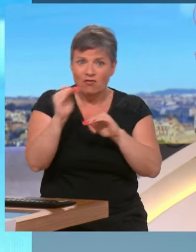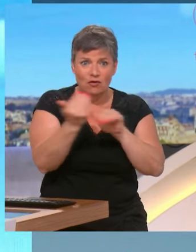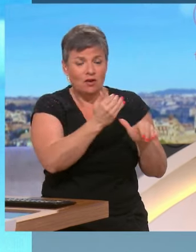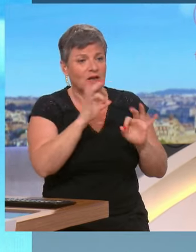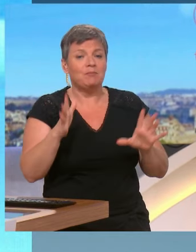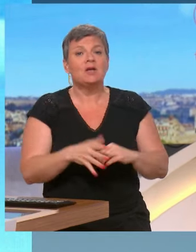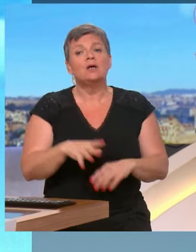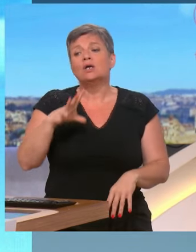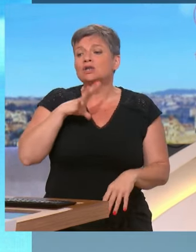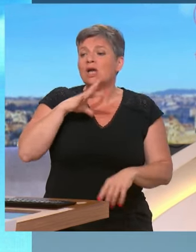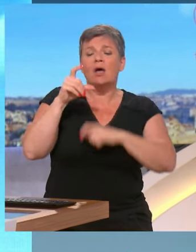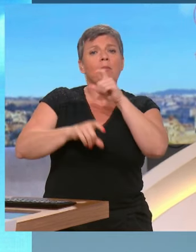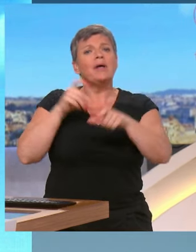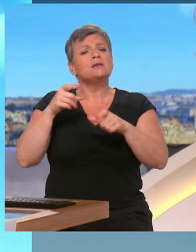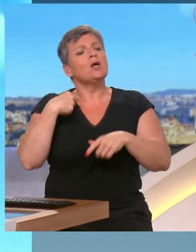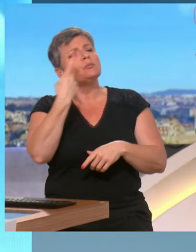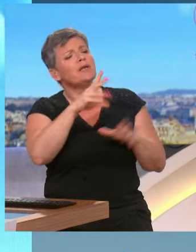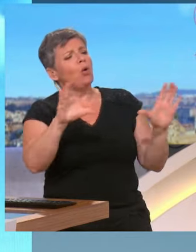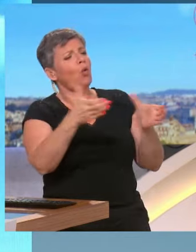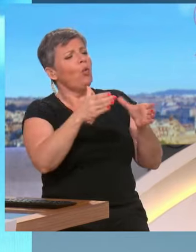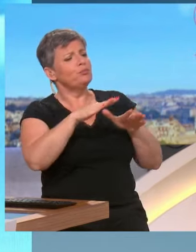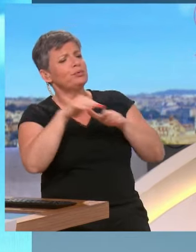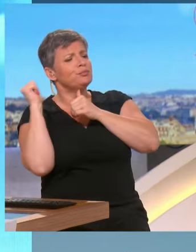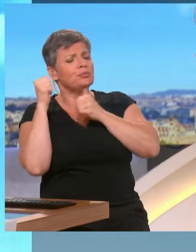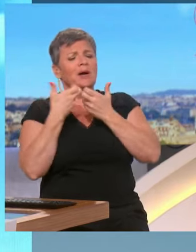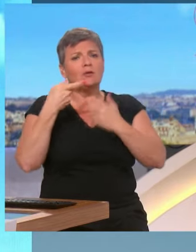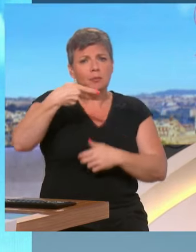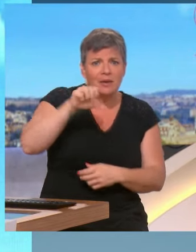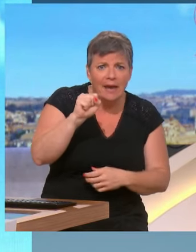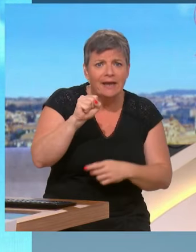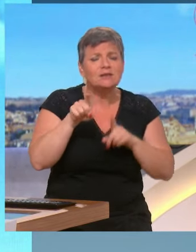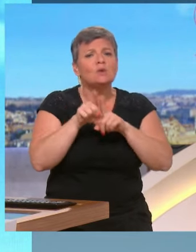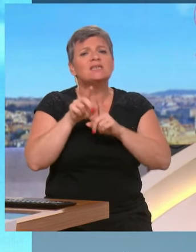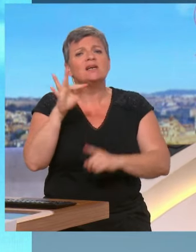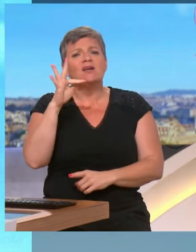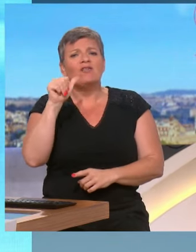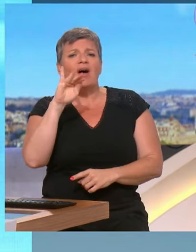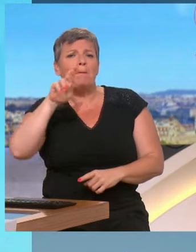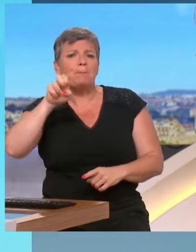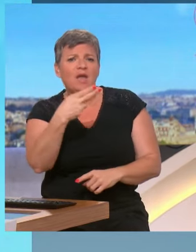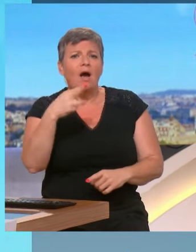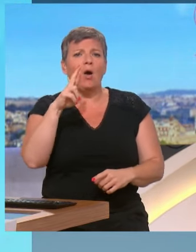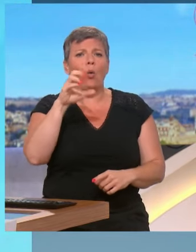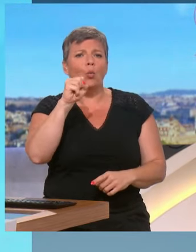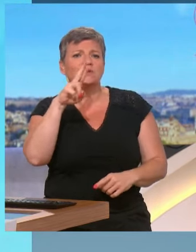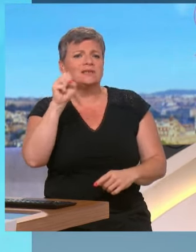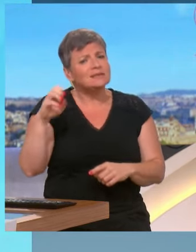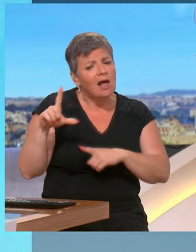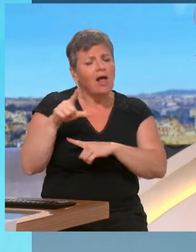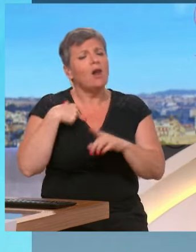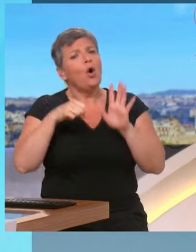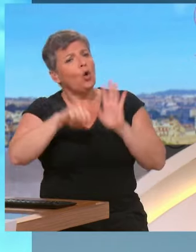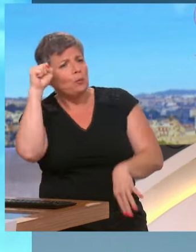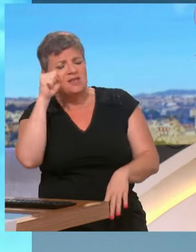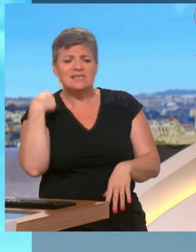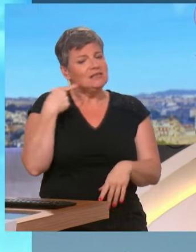veulent pas entendre des slogans comme tout le monde déteste la police. Il n'y pas le Parti Socialiste et il n'y aura pas Fabien Roussel et le Parti Communiste. Il y aura beaucoup d'élus communistes.